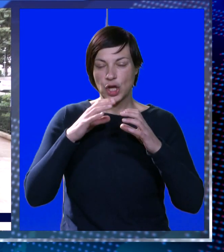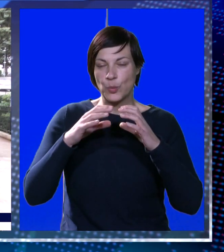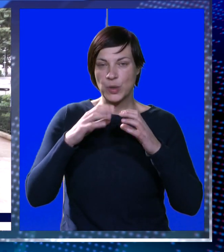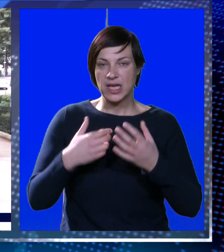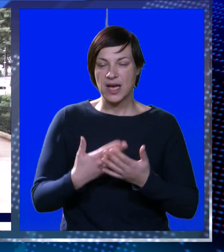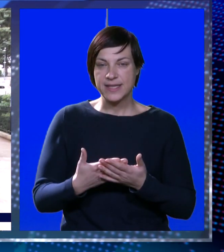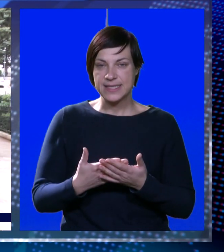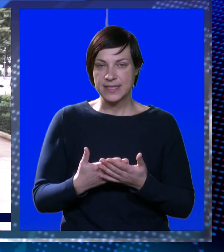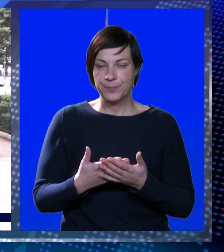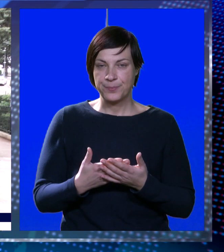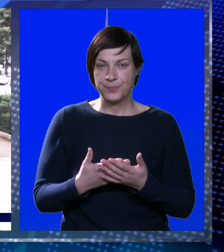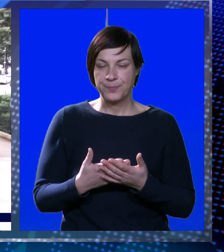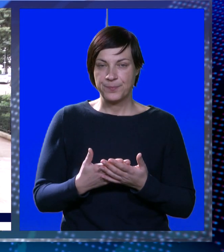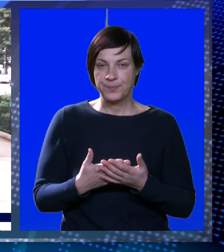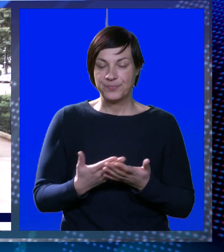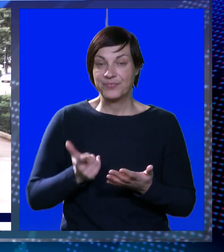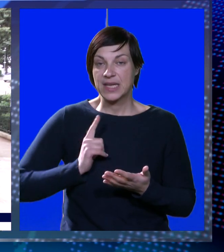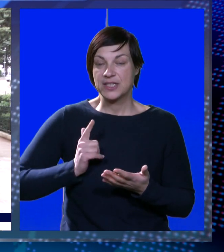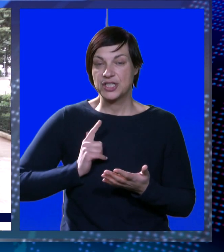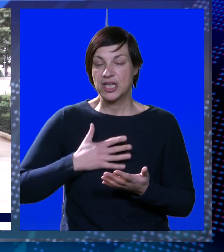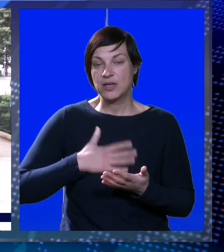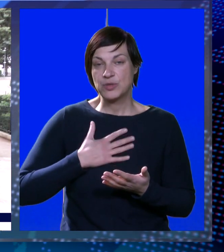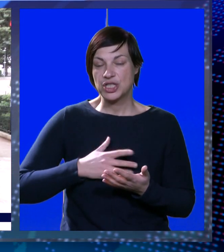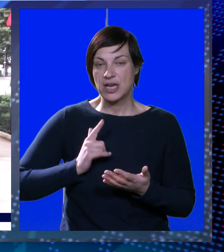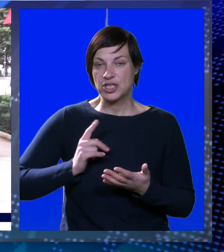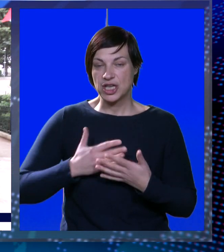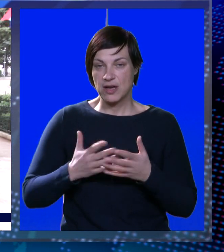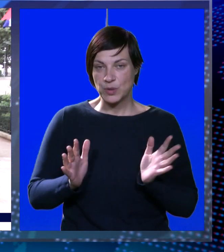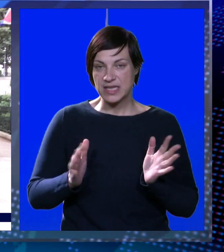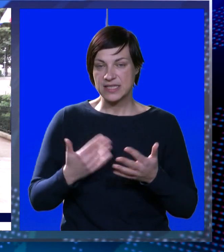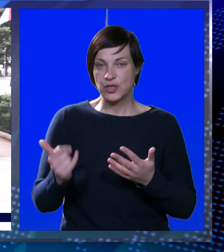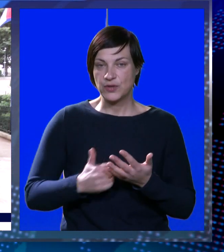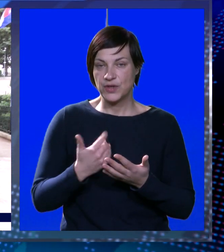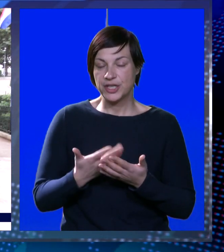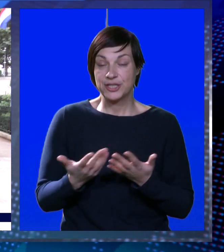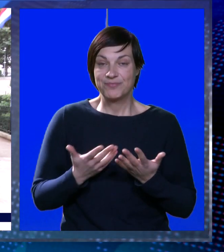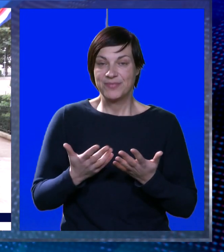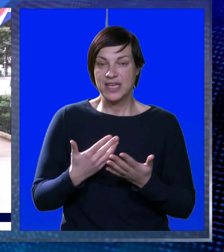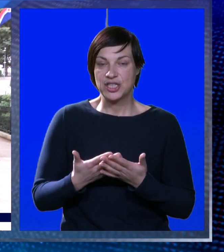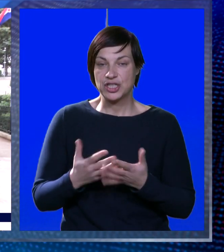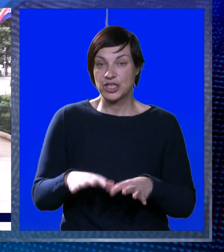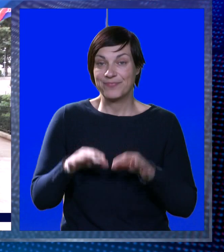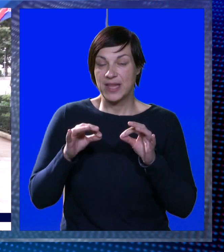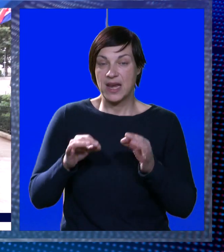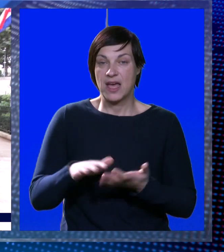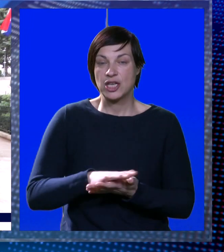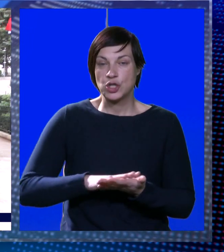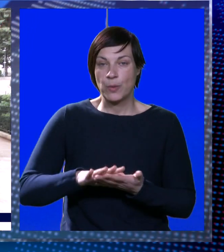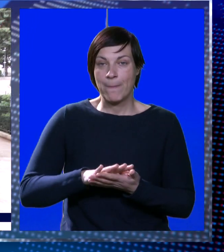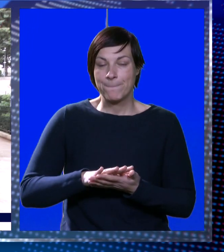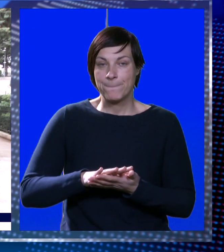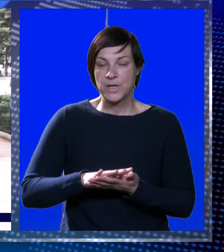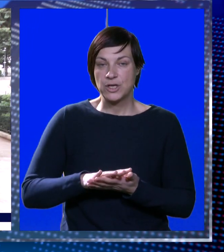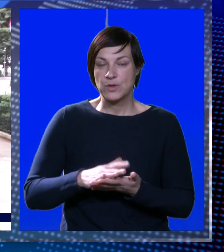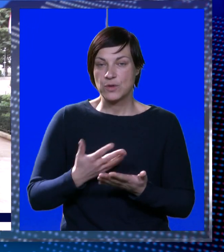komunikaciji. Mi čekamo, željno čekamo da se otvori još nešto i da oni iznađu prostor,